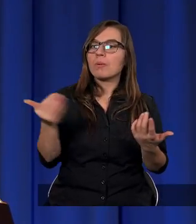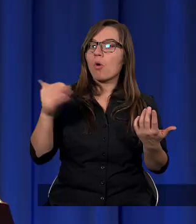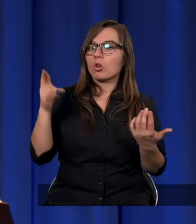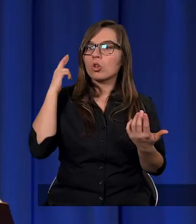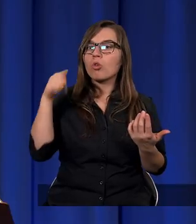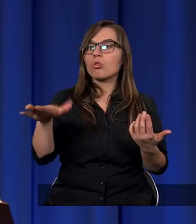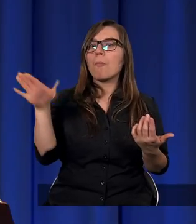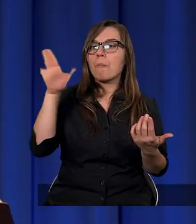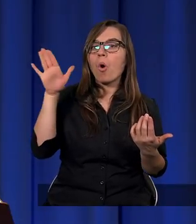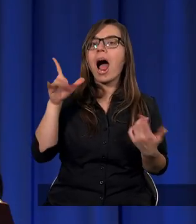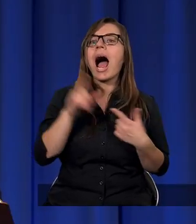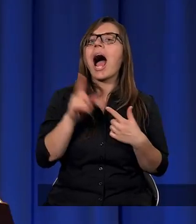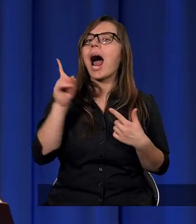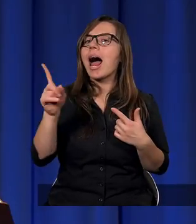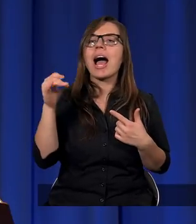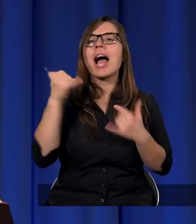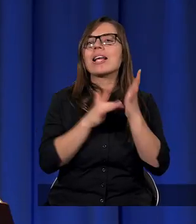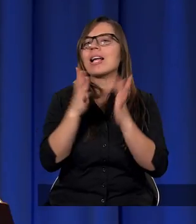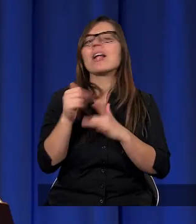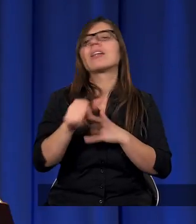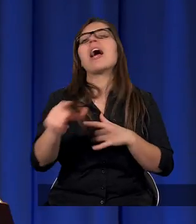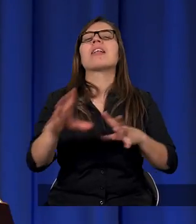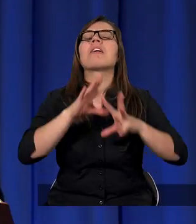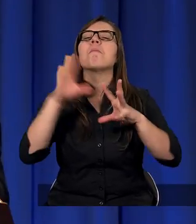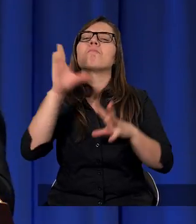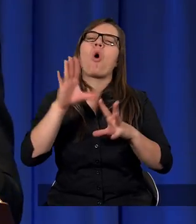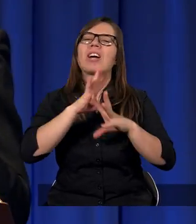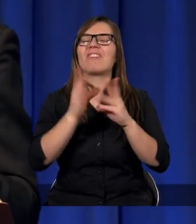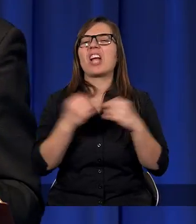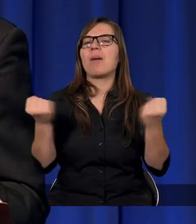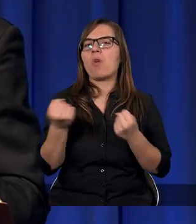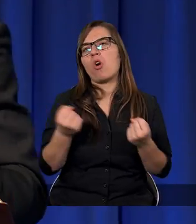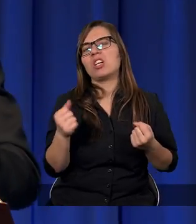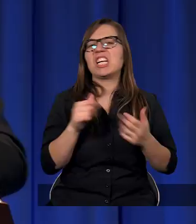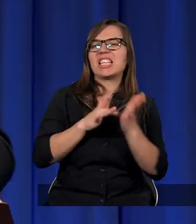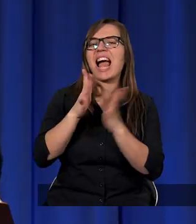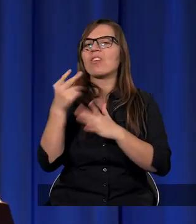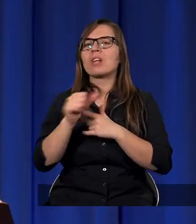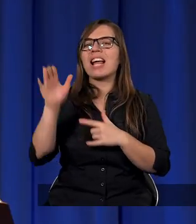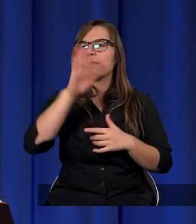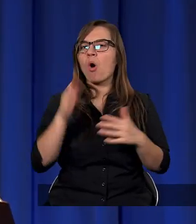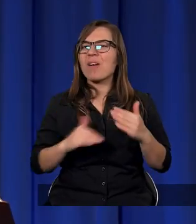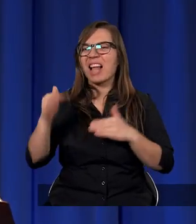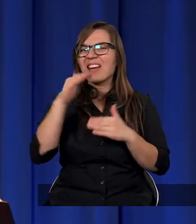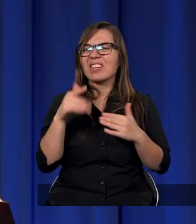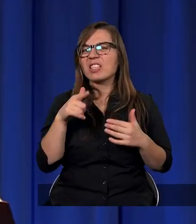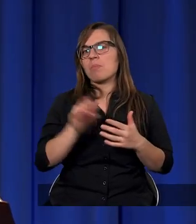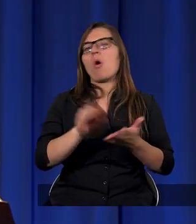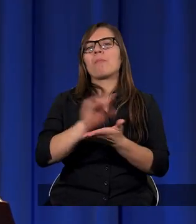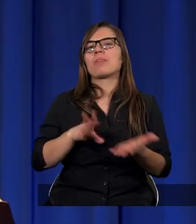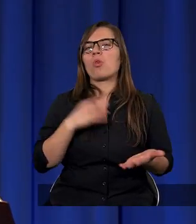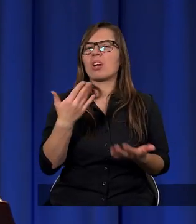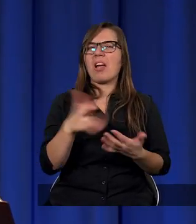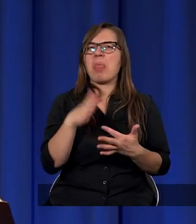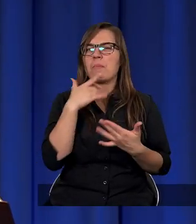rozumieć jakiegoś Boga, ale Jezus nie jest tym Bogiem Wszechmogącym. Jezus nie jest Bogiem Najwyższym, że Biblia nigdzie o tym nie mówi.